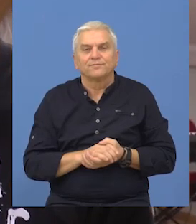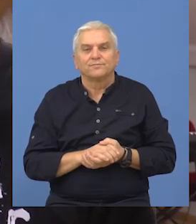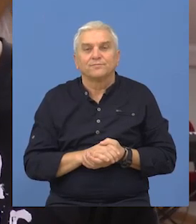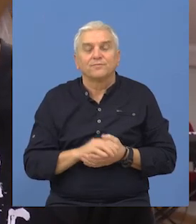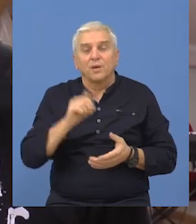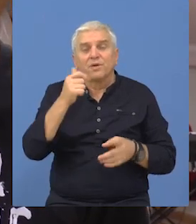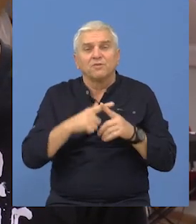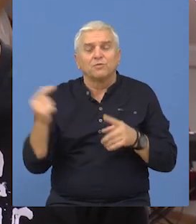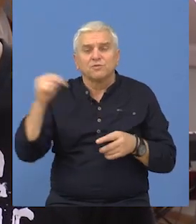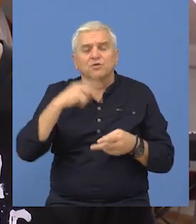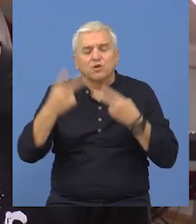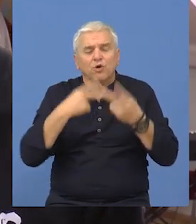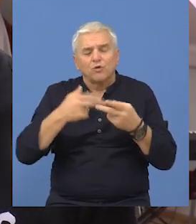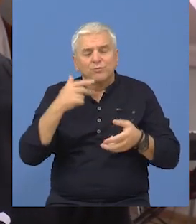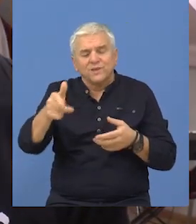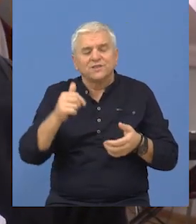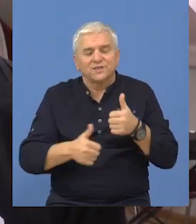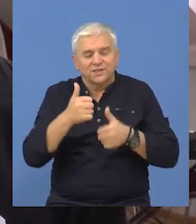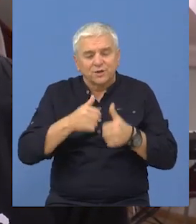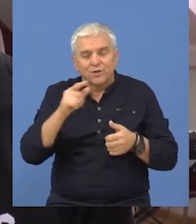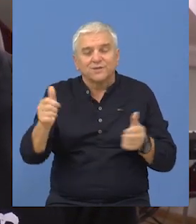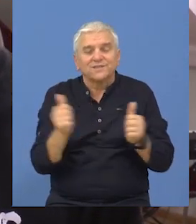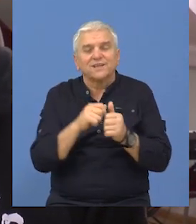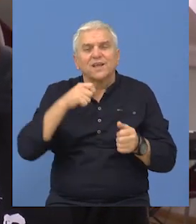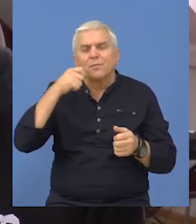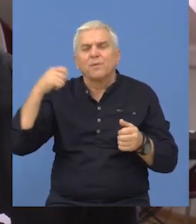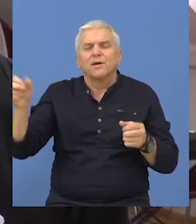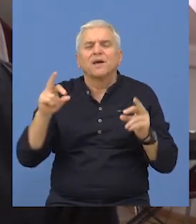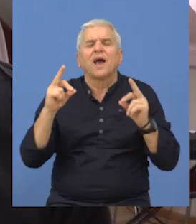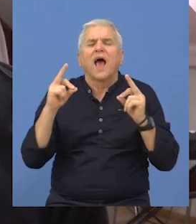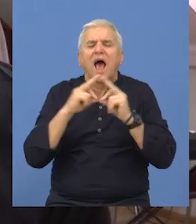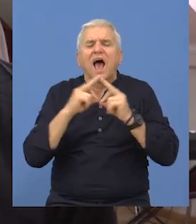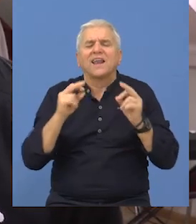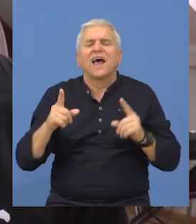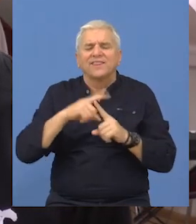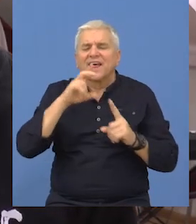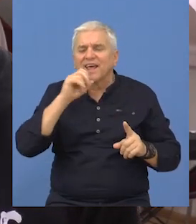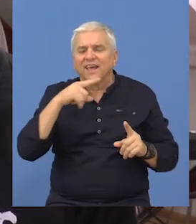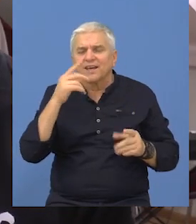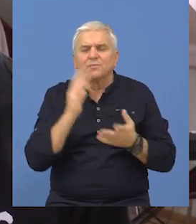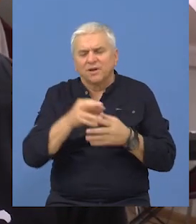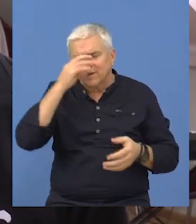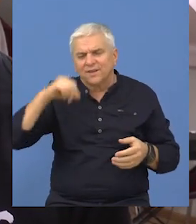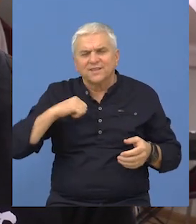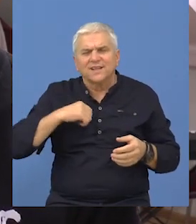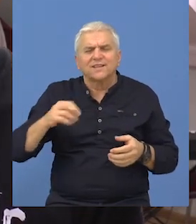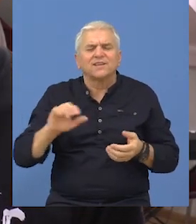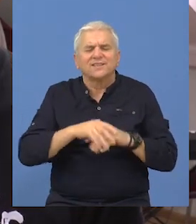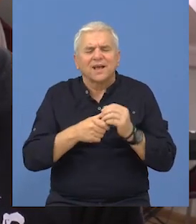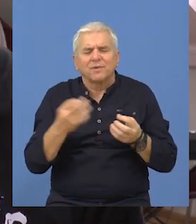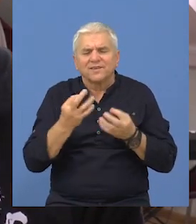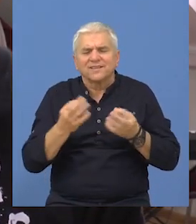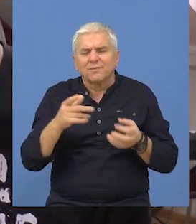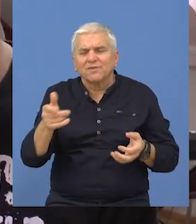Po prvi put sam žirirao na ovom konkursu zajedno sa pesnikinjom Anom Terek. Bilo je veoma zanimljivo i zabavno, a s druge